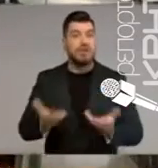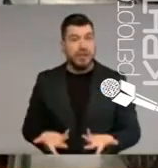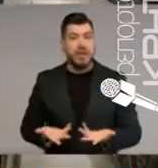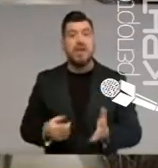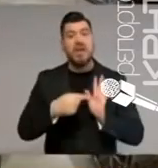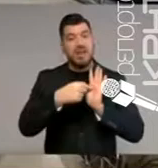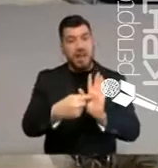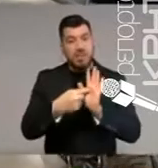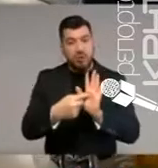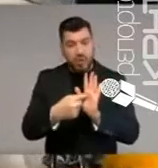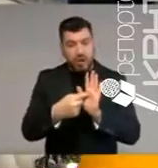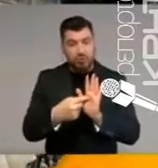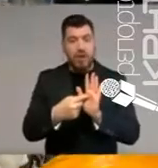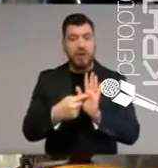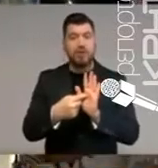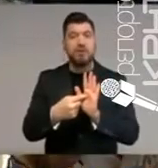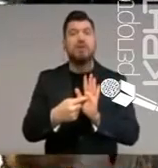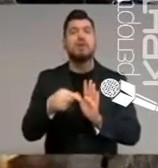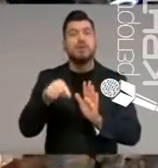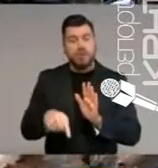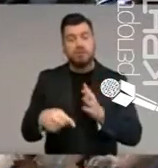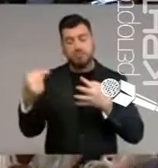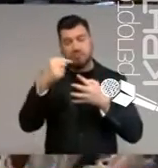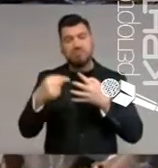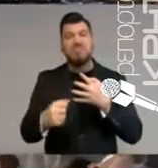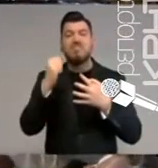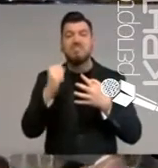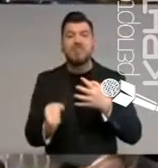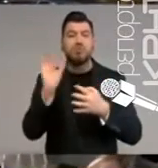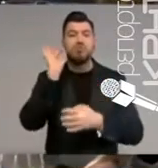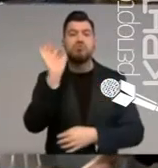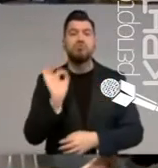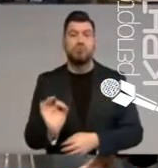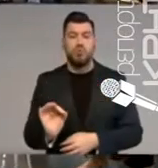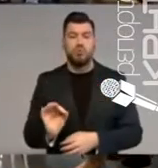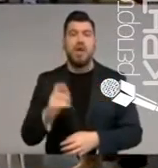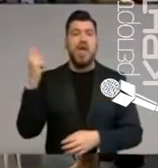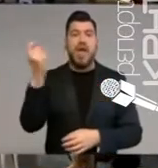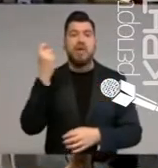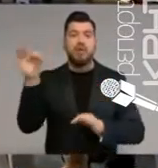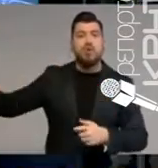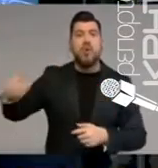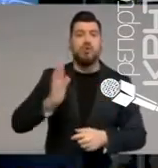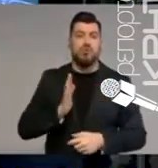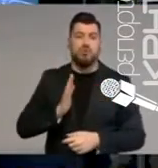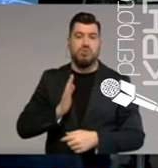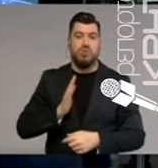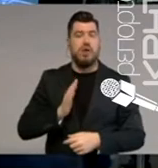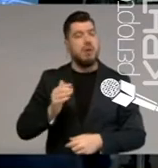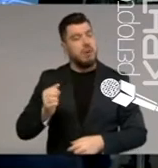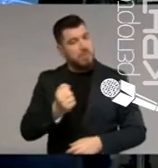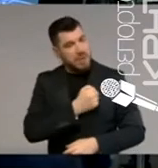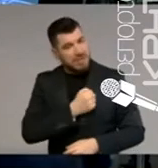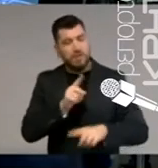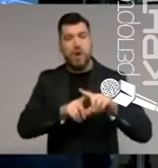ψήφιων οδηγών, να δοθούν κίνητρα για την ανανέωση του στόλου των ΙΟΤΕΧΗ, αλλά και αναθεώρηση του κώδικα οδικής κυκλοφορίας. Η ελληνική κοινωνία είναι